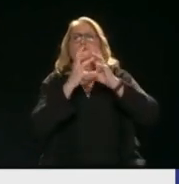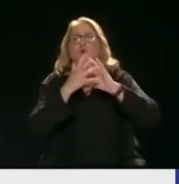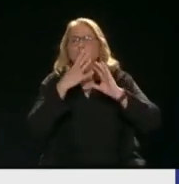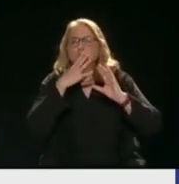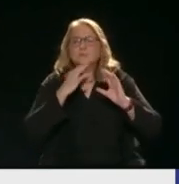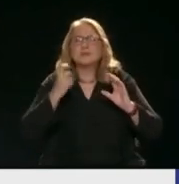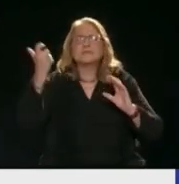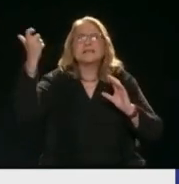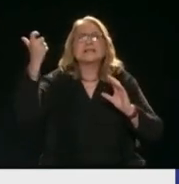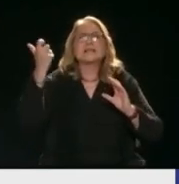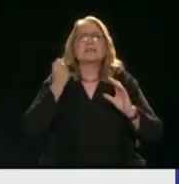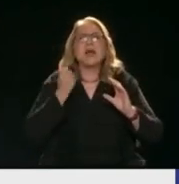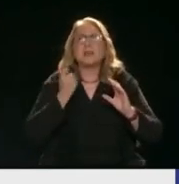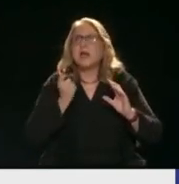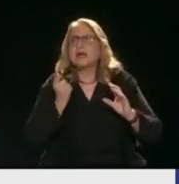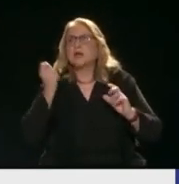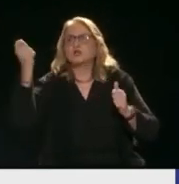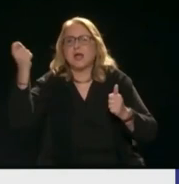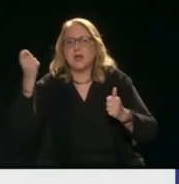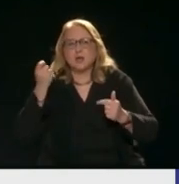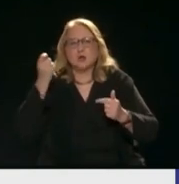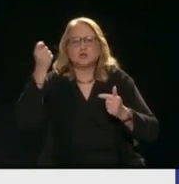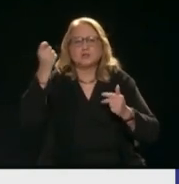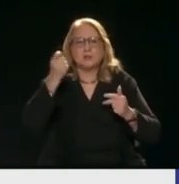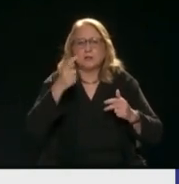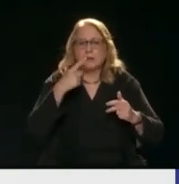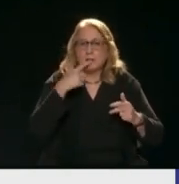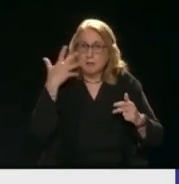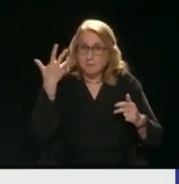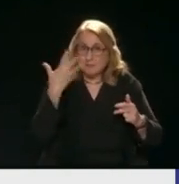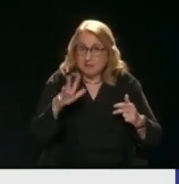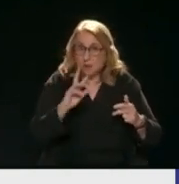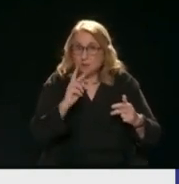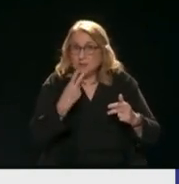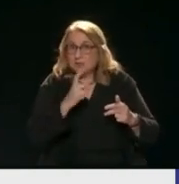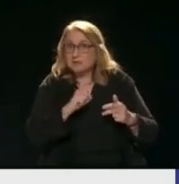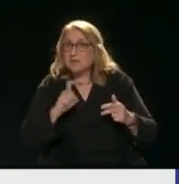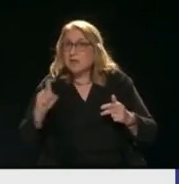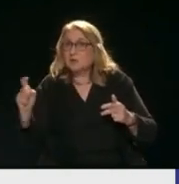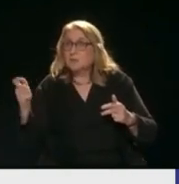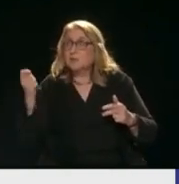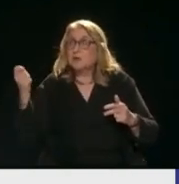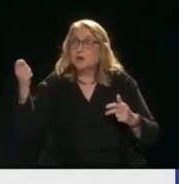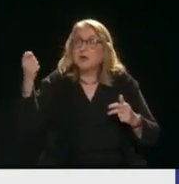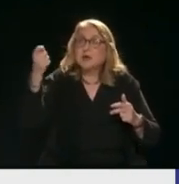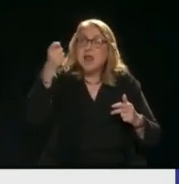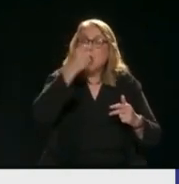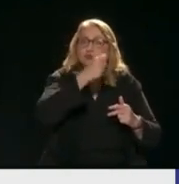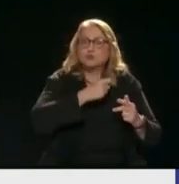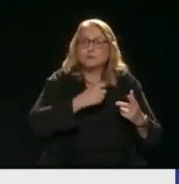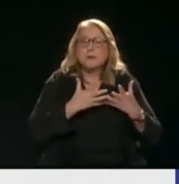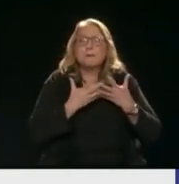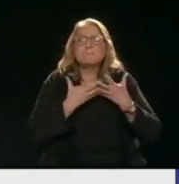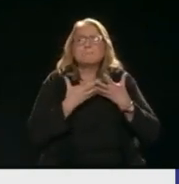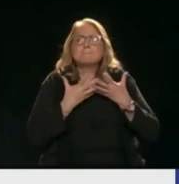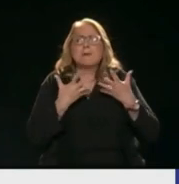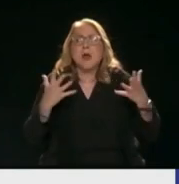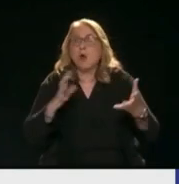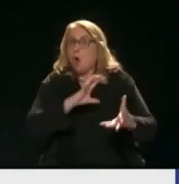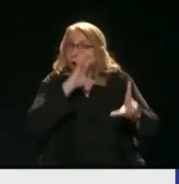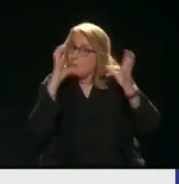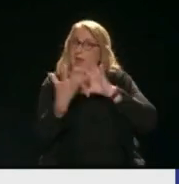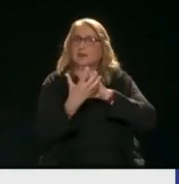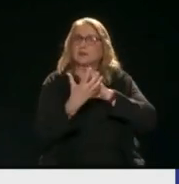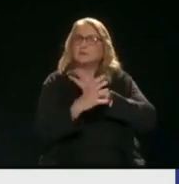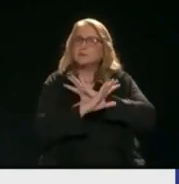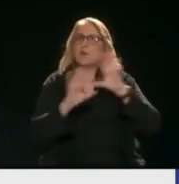επιμένω 500-3 εκατομμύρια λένε Είναι πολύ παραπάνω το χρέος του πλανήτη Μα που να γνωστάει ο πλανήτης και σε ποιον Έχει πολύ μεγάλη σημασία